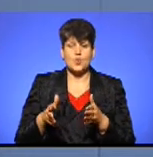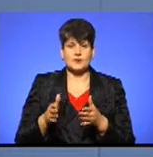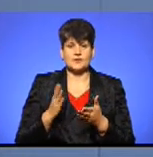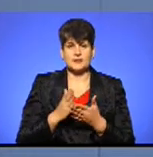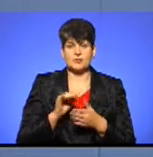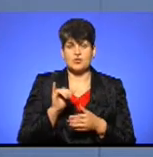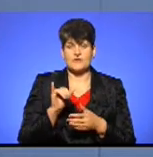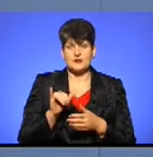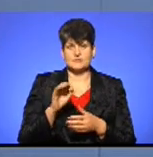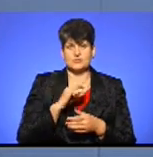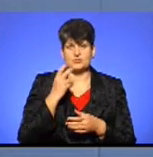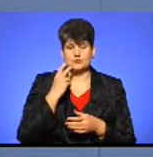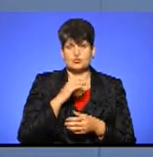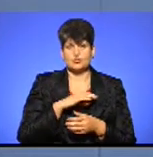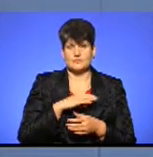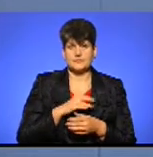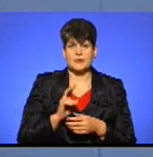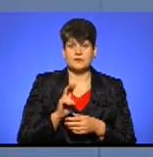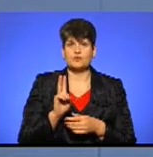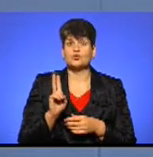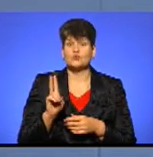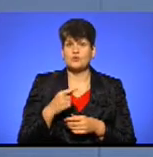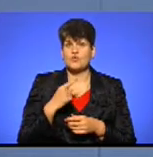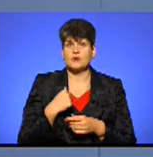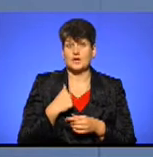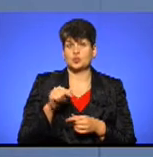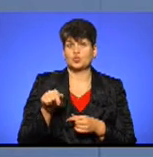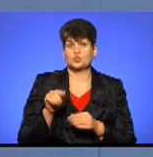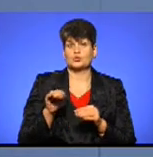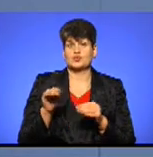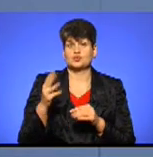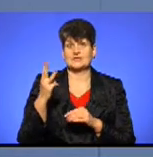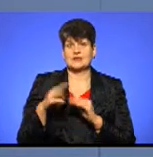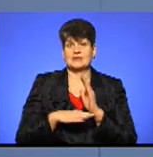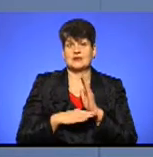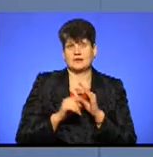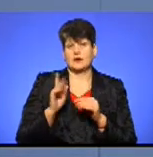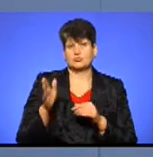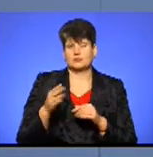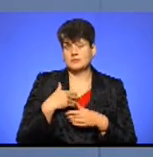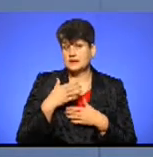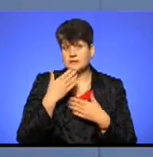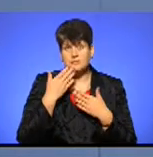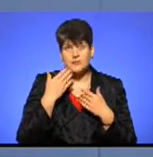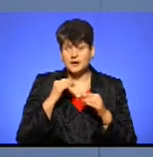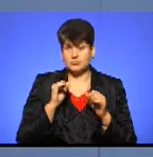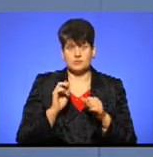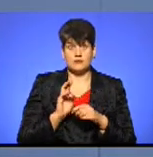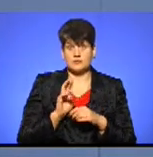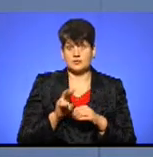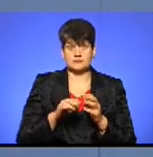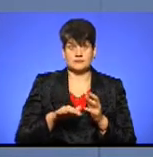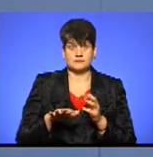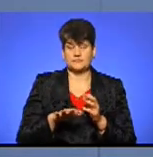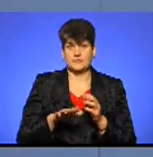у вас в постійному користуванні. І прийшов хтось і каже, я отут посаджу три дерева, і так буде. Ми не маємо права зайти в земельну